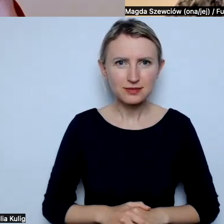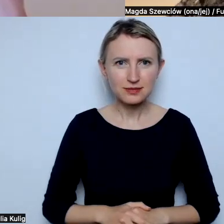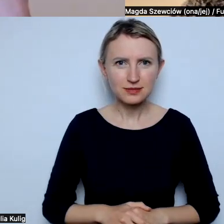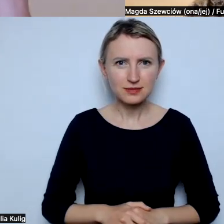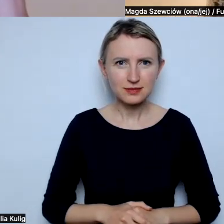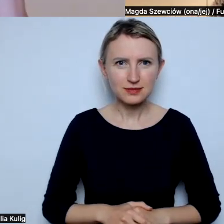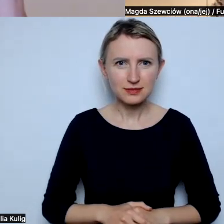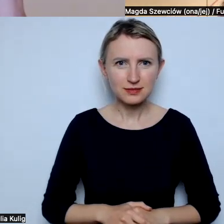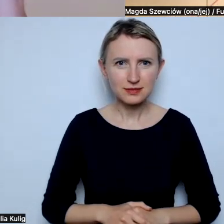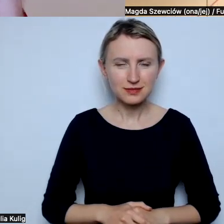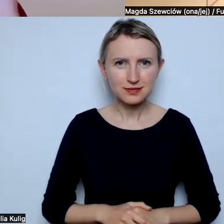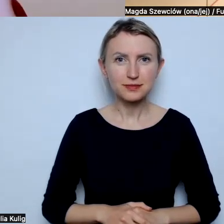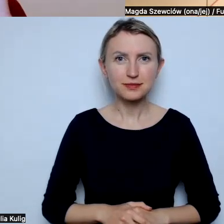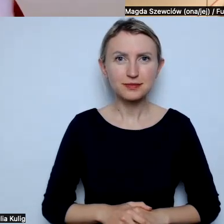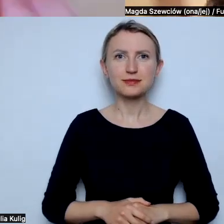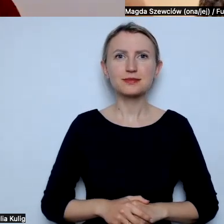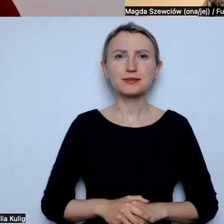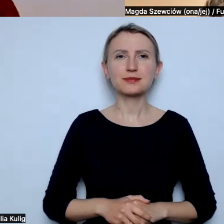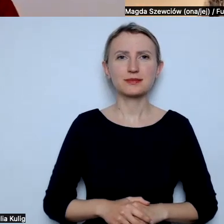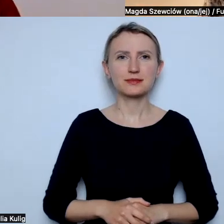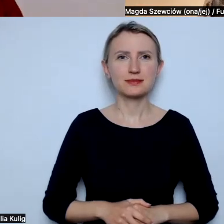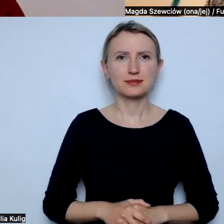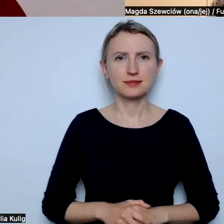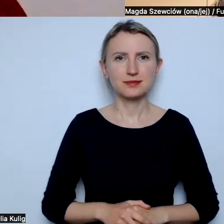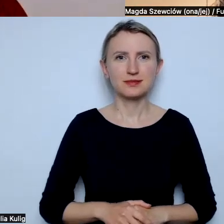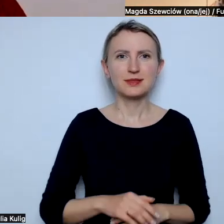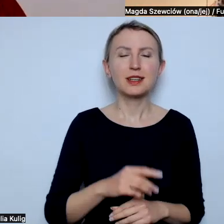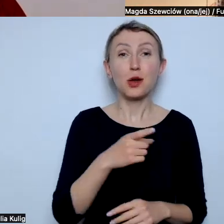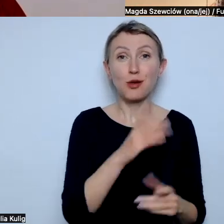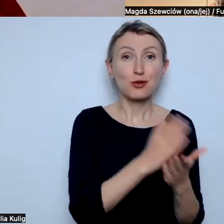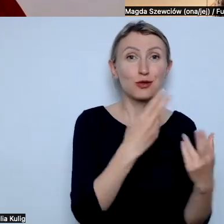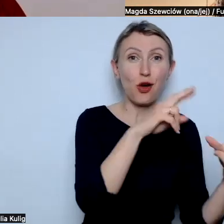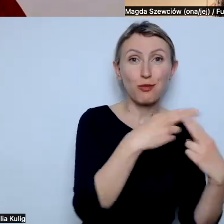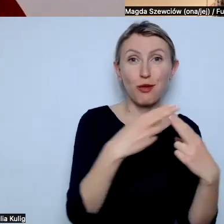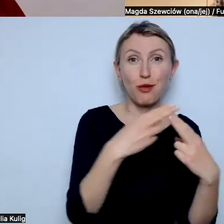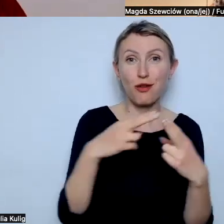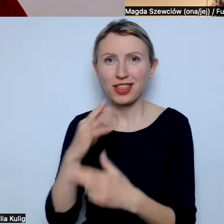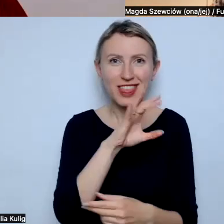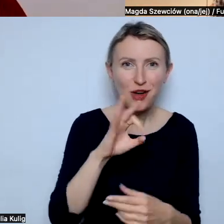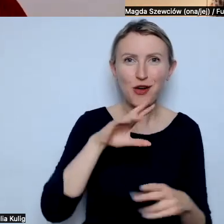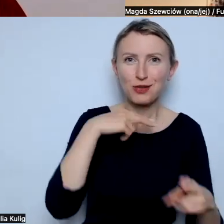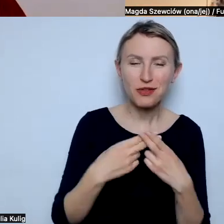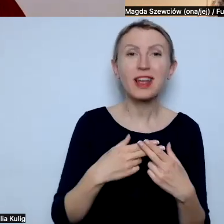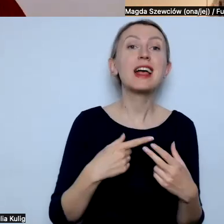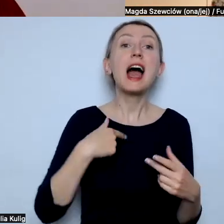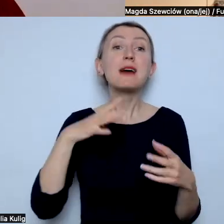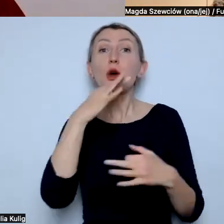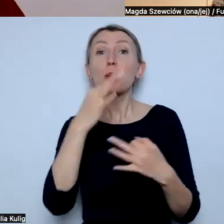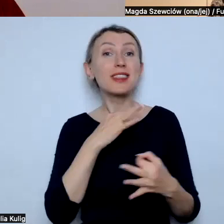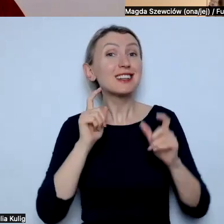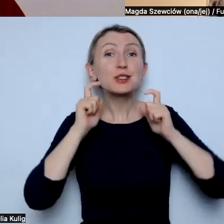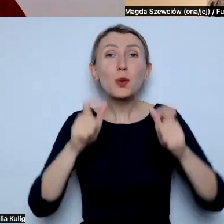Teo z Marią odpowiadają, ale mamy pytania z naszych zgłoszeń, więc chciałabym chociaż